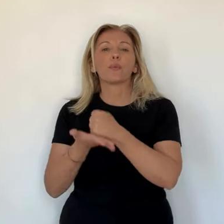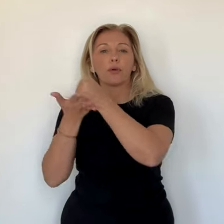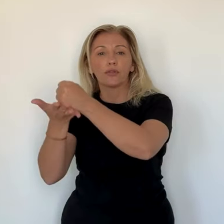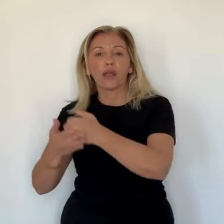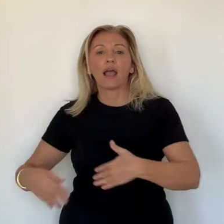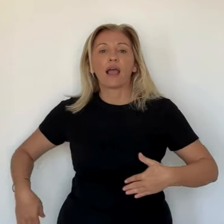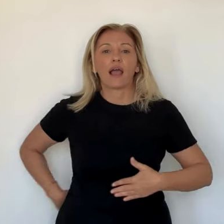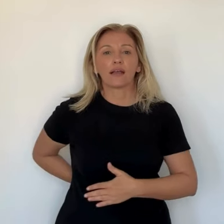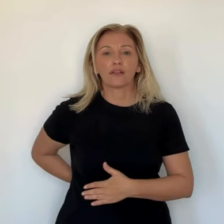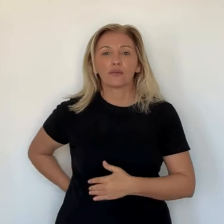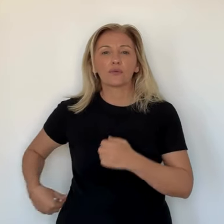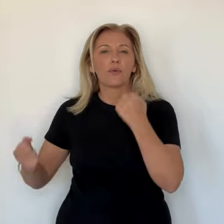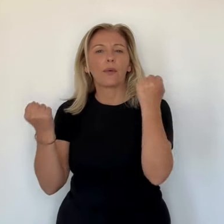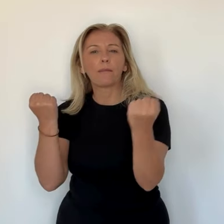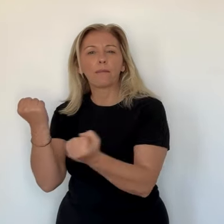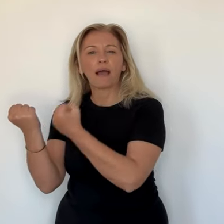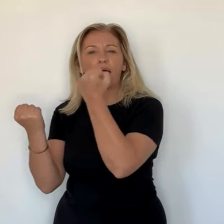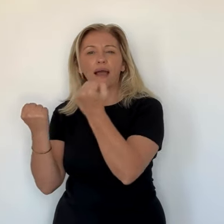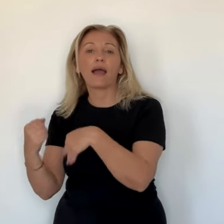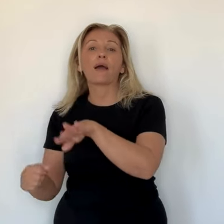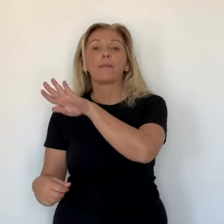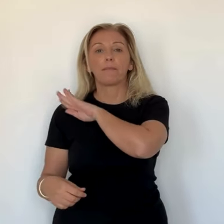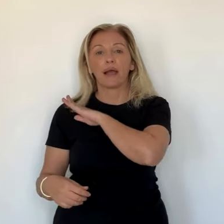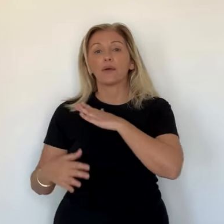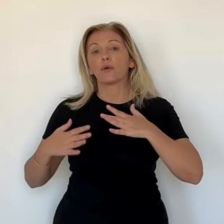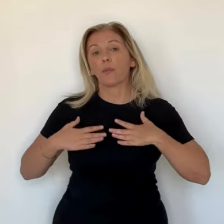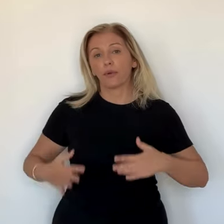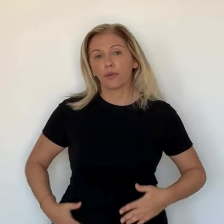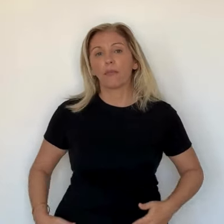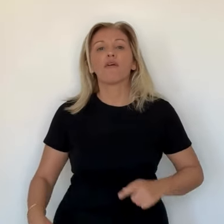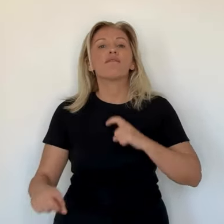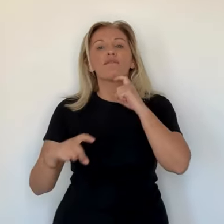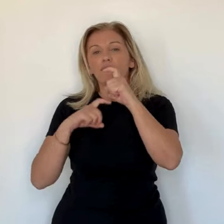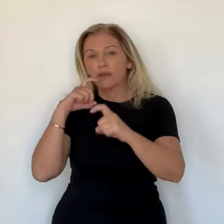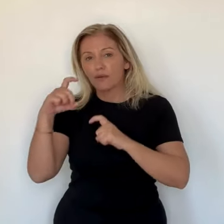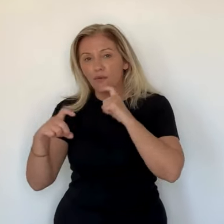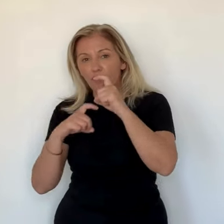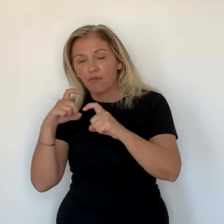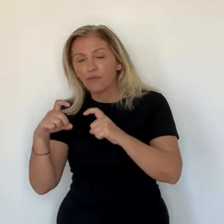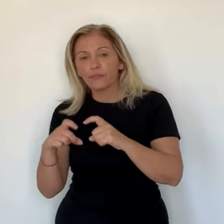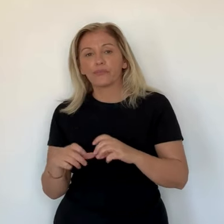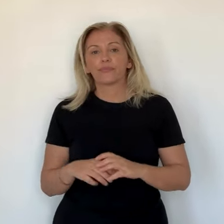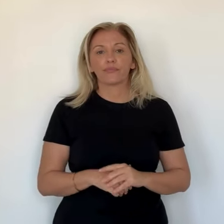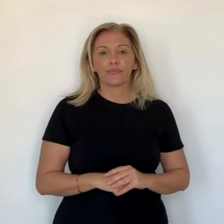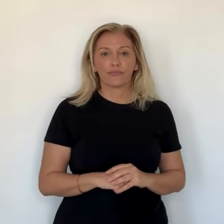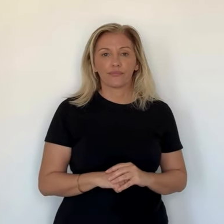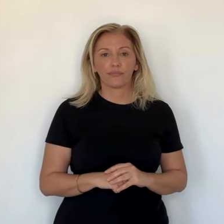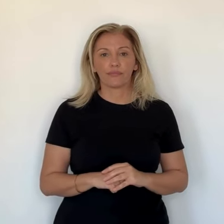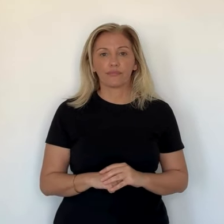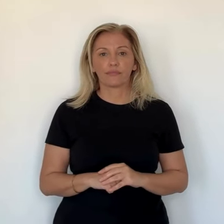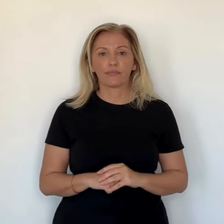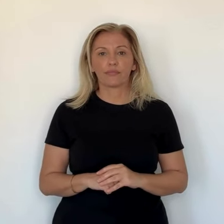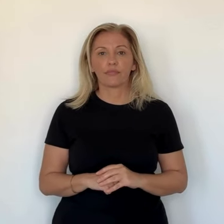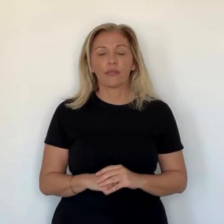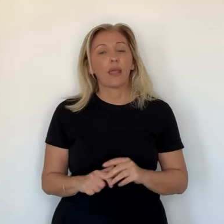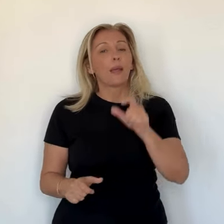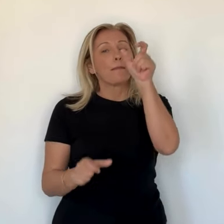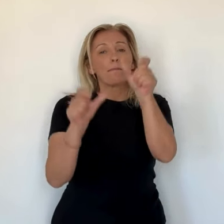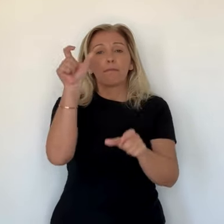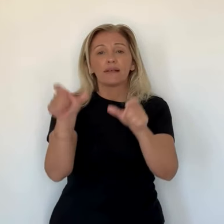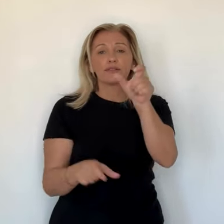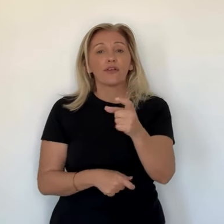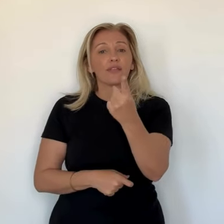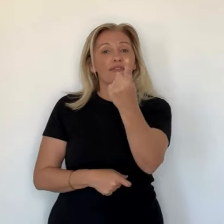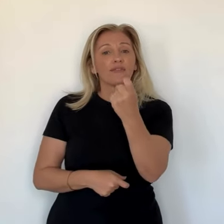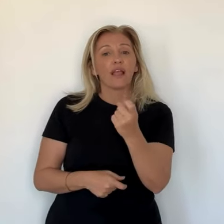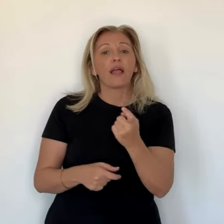du fait du comportement violent de certains supporters. Lors des rencontres organisées à Ajaccio, certains des supporters de la CA font fréquemment la preuve de